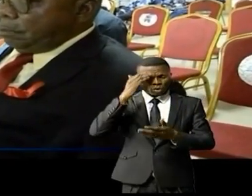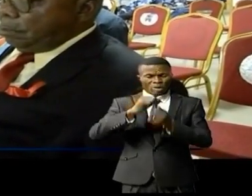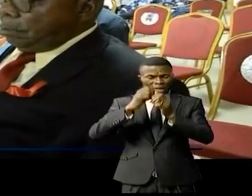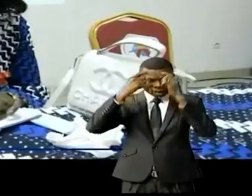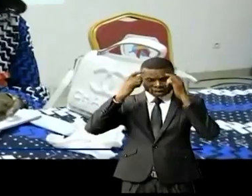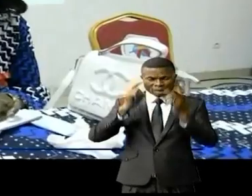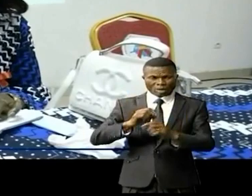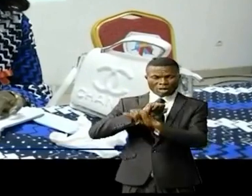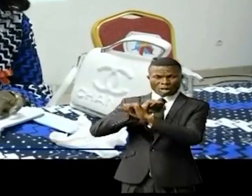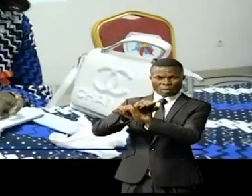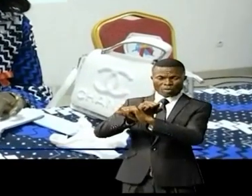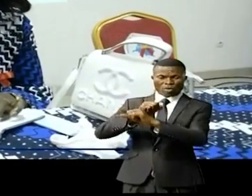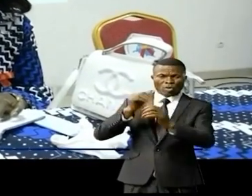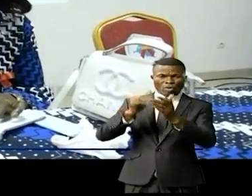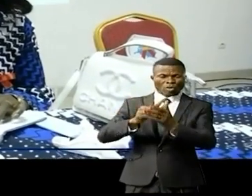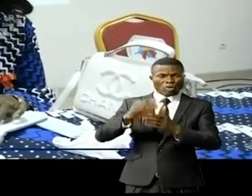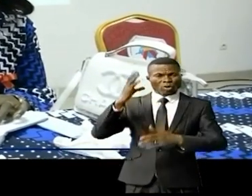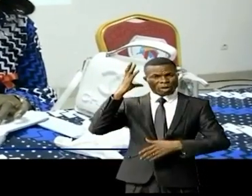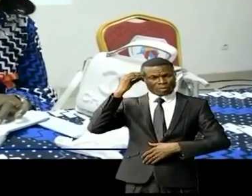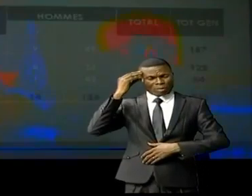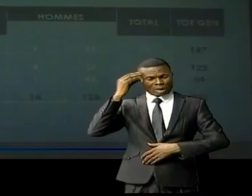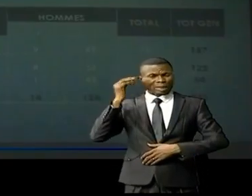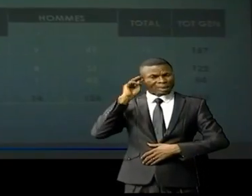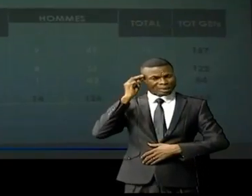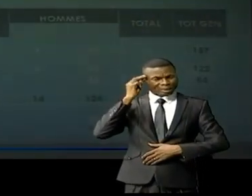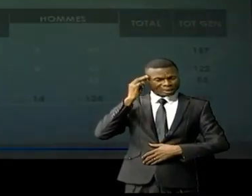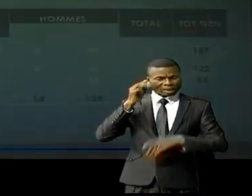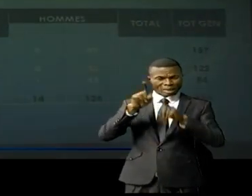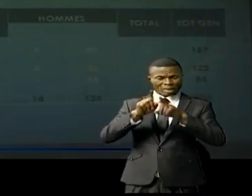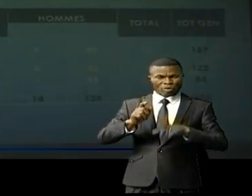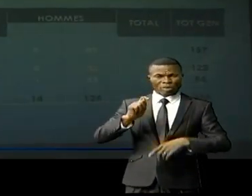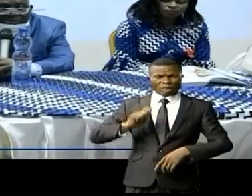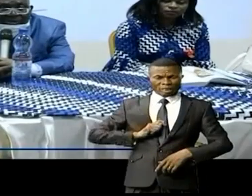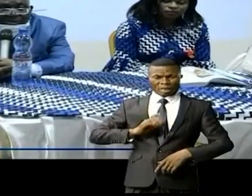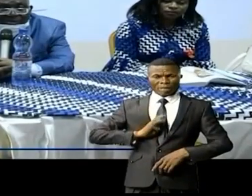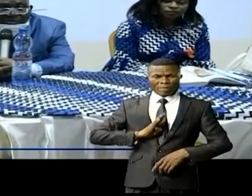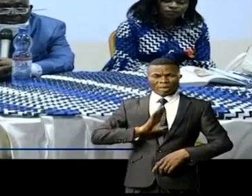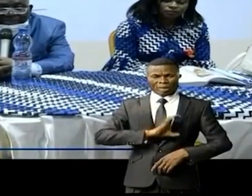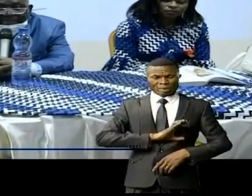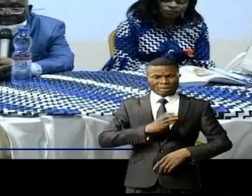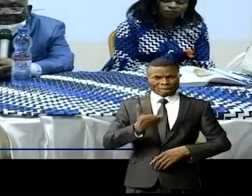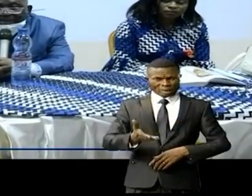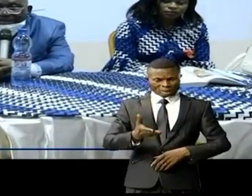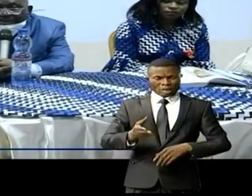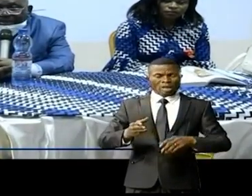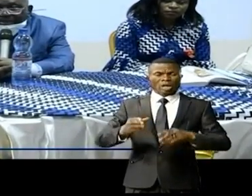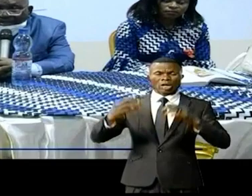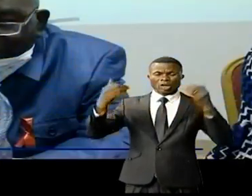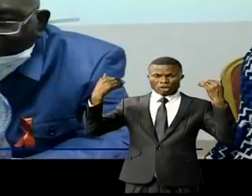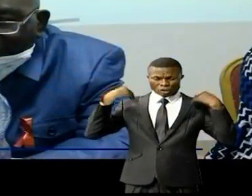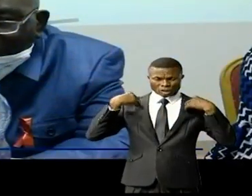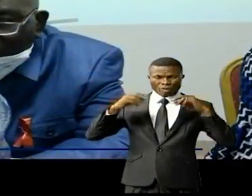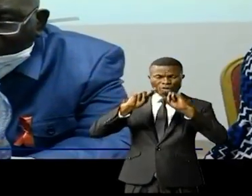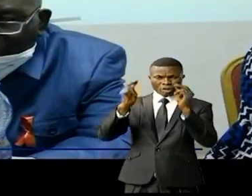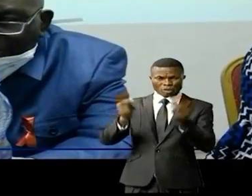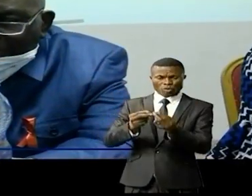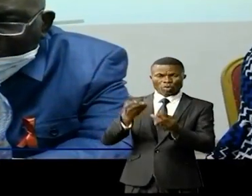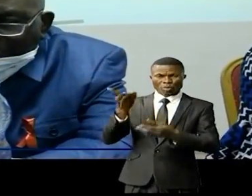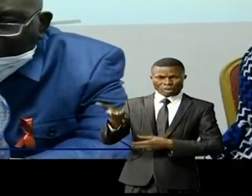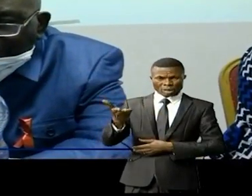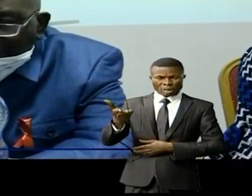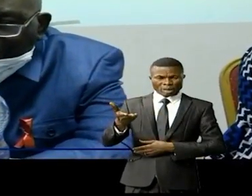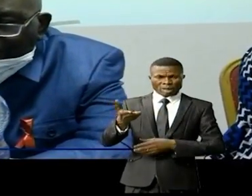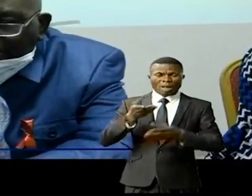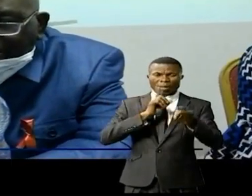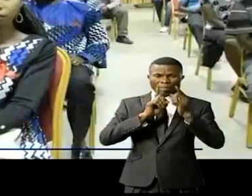préventives contre ces maladies infectieuses. Le coordonnateur de cette plateforme, le Dr Nguanda-Georges, a